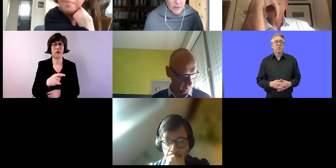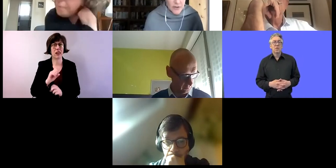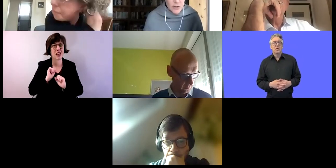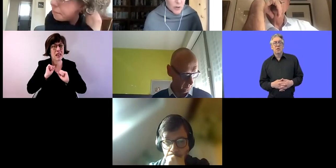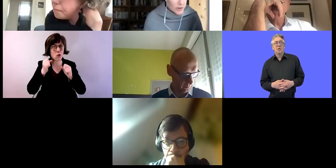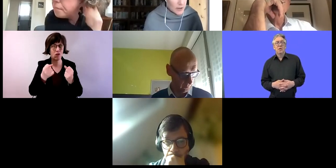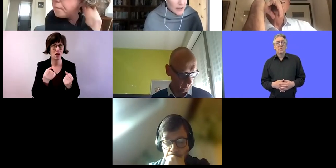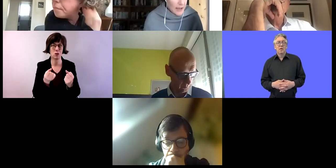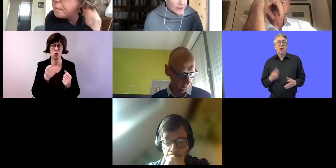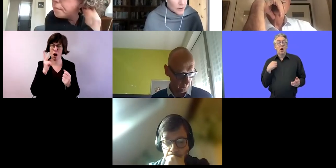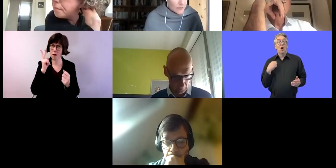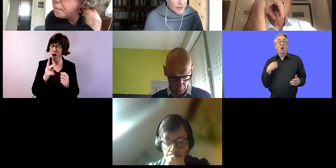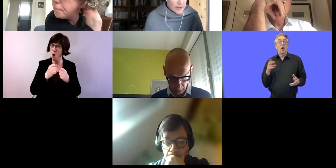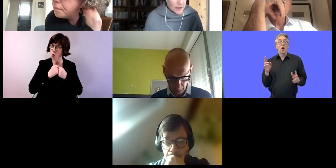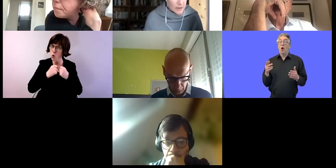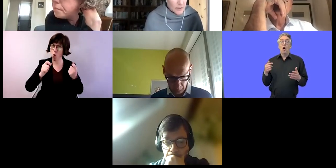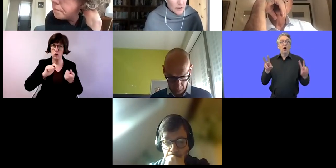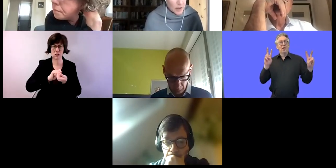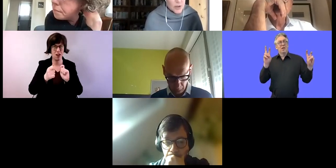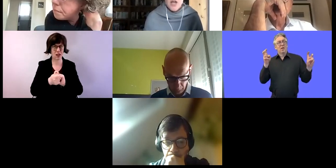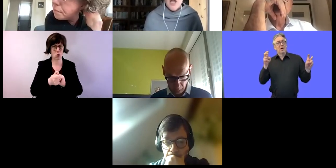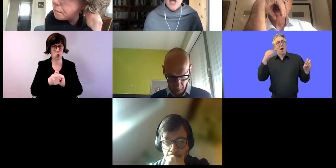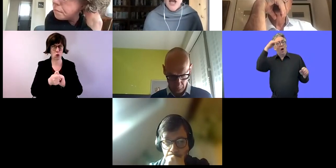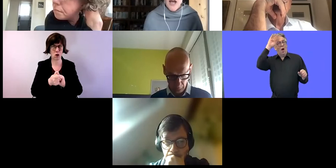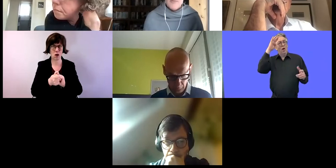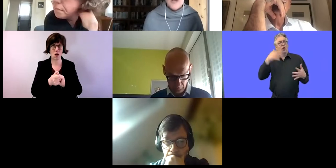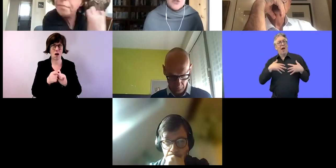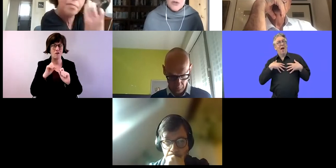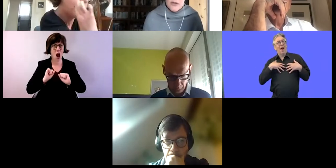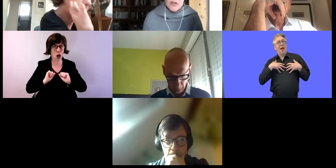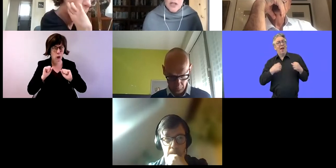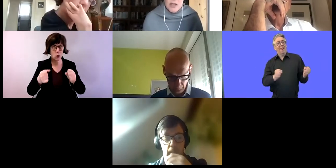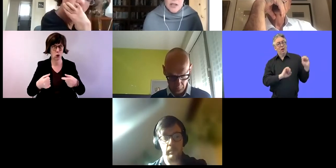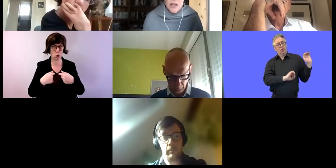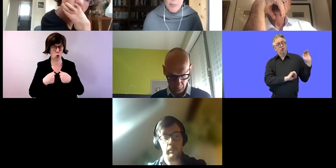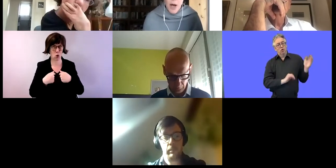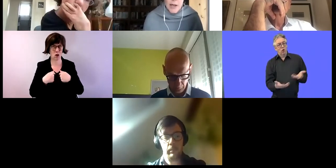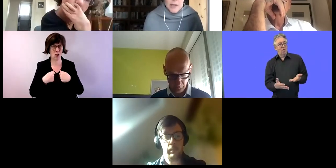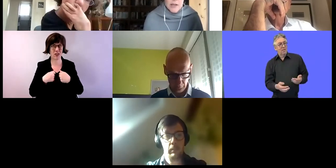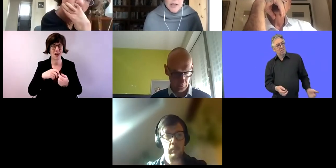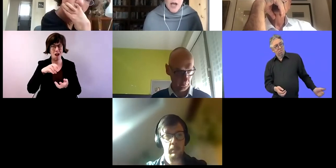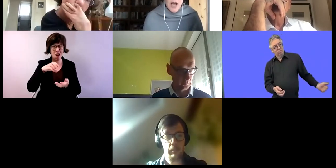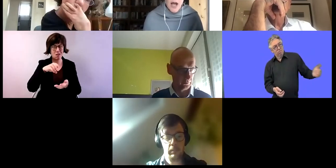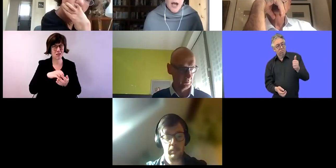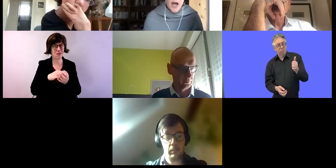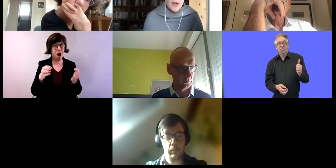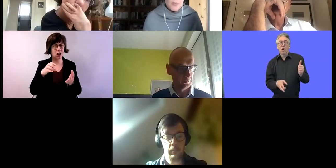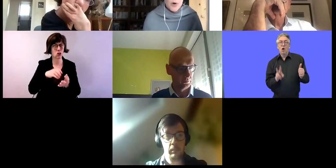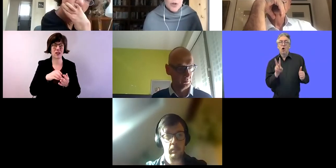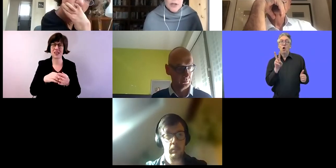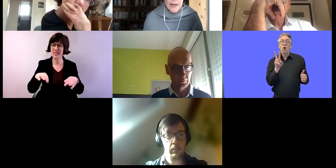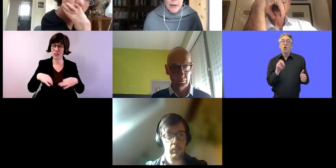doch eine große Veränderung, war, der Gründe unserer Tagesstätten, der Gesundheitsdienst